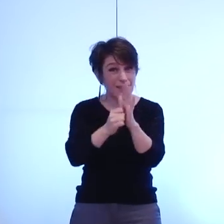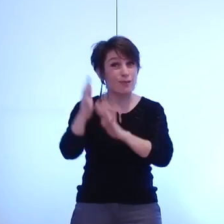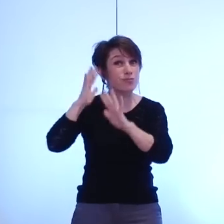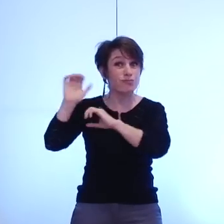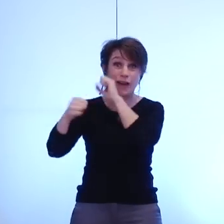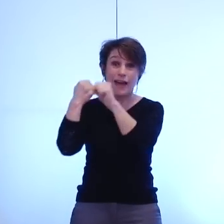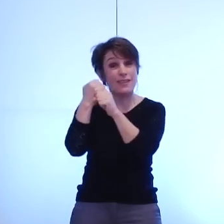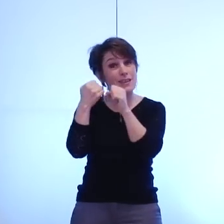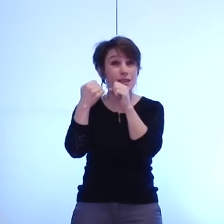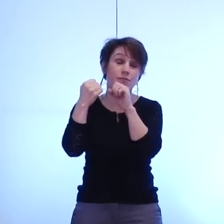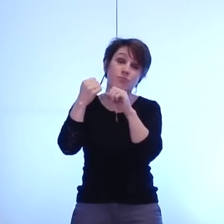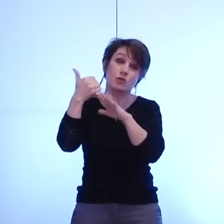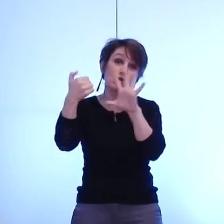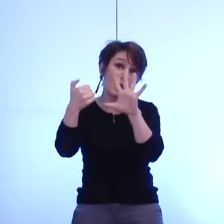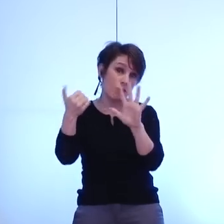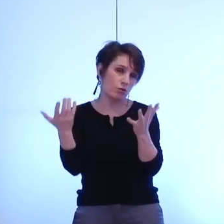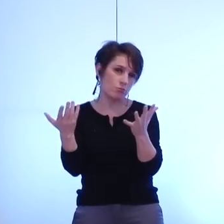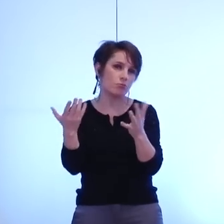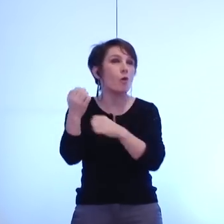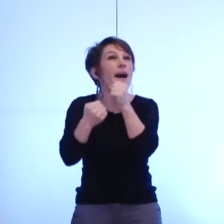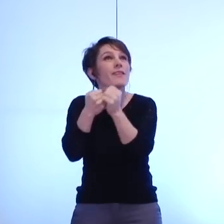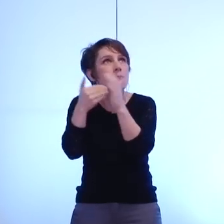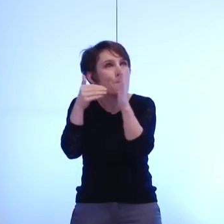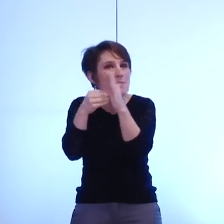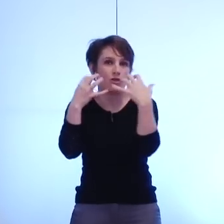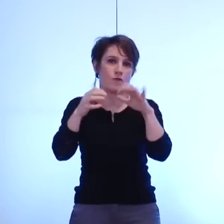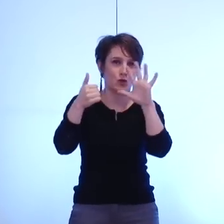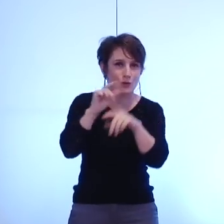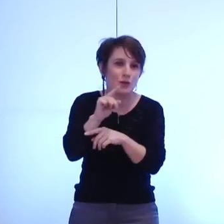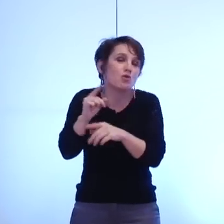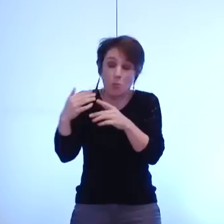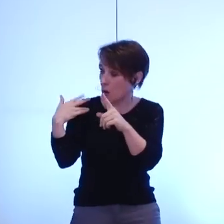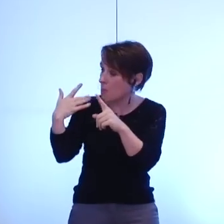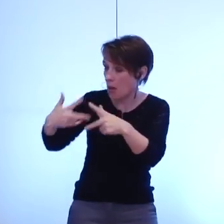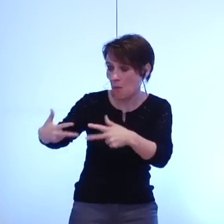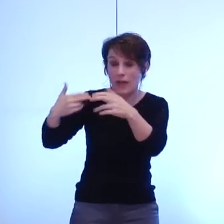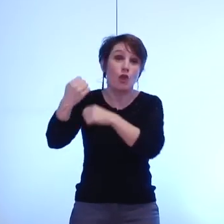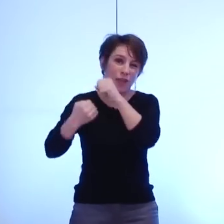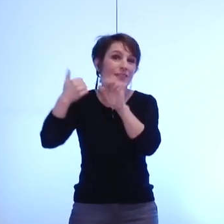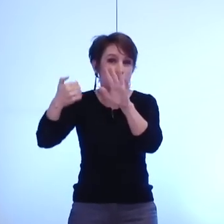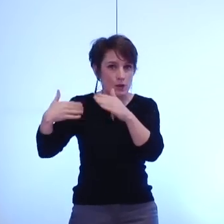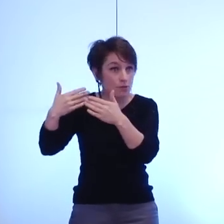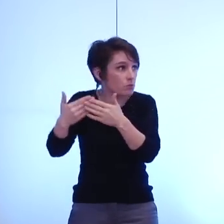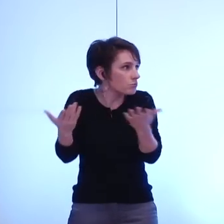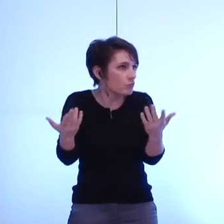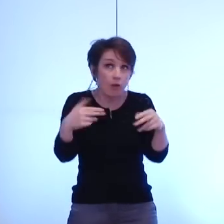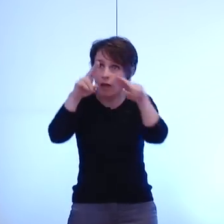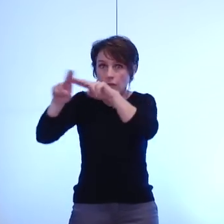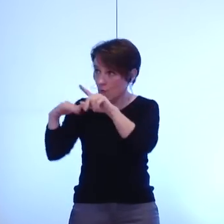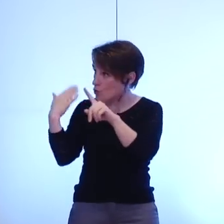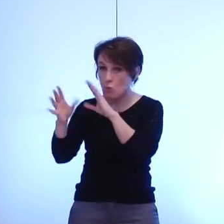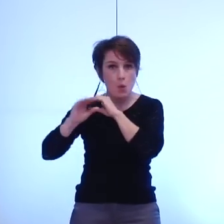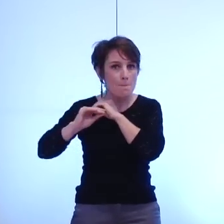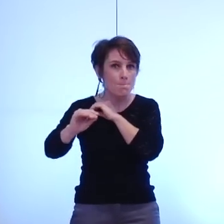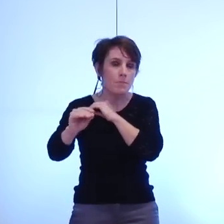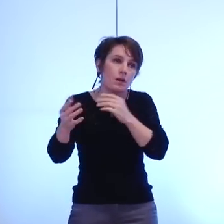puisque en 1960 cet hôtel de ville n'était pas construit et de cette fin des années 60 où vous en conviendrez